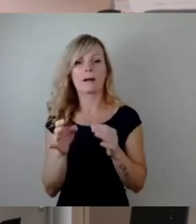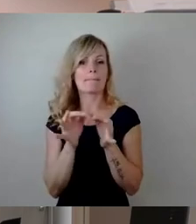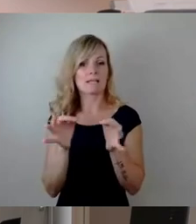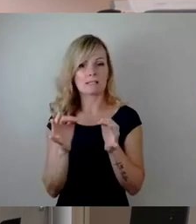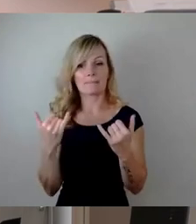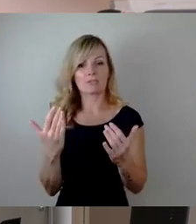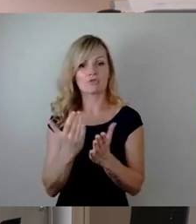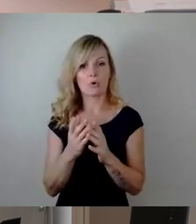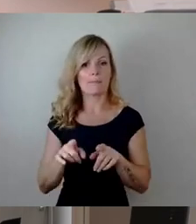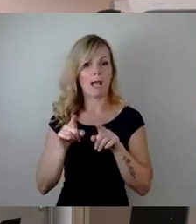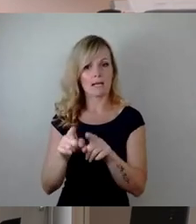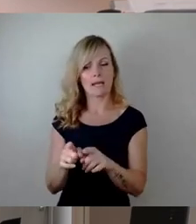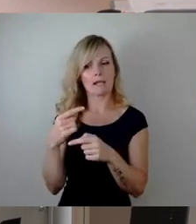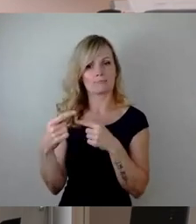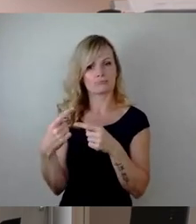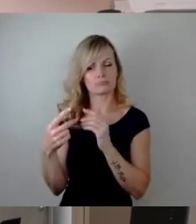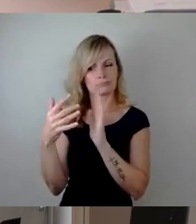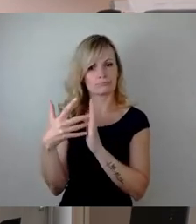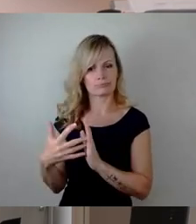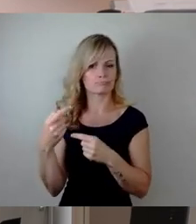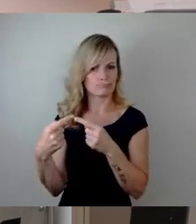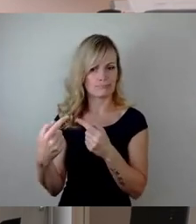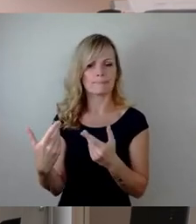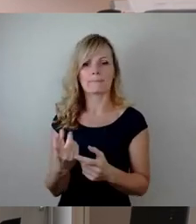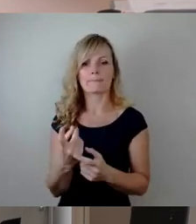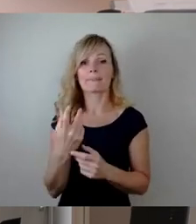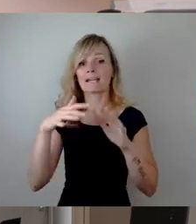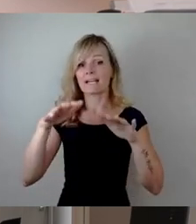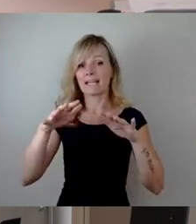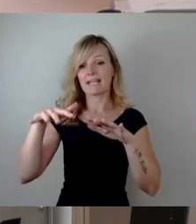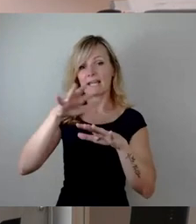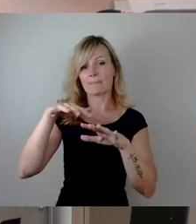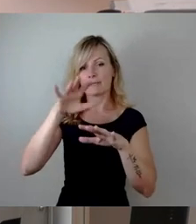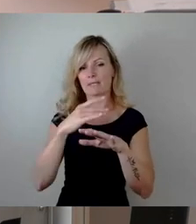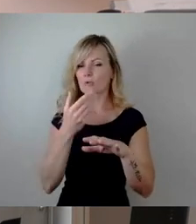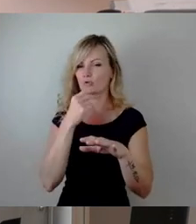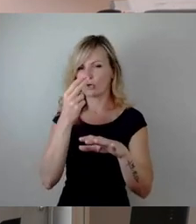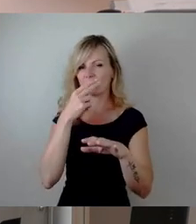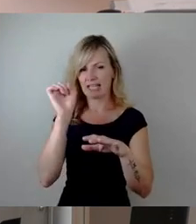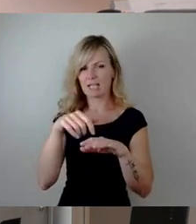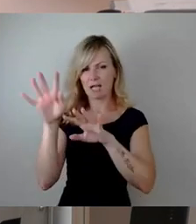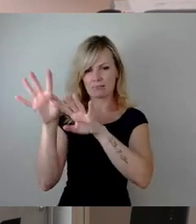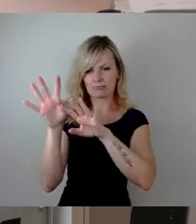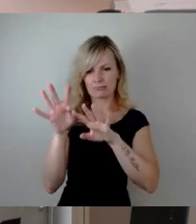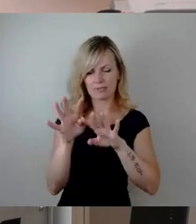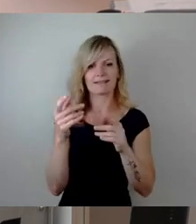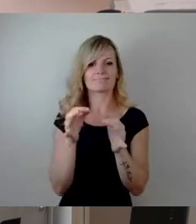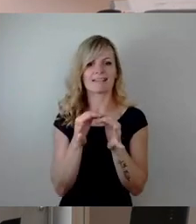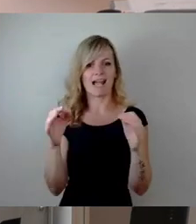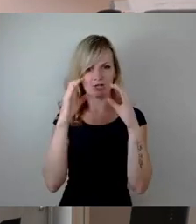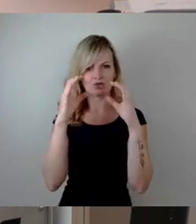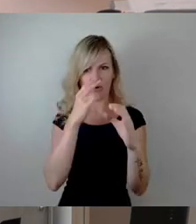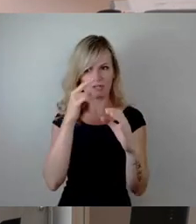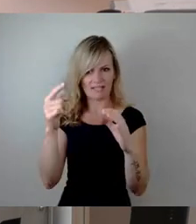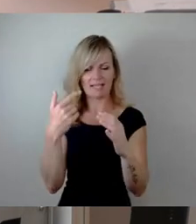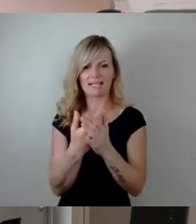Das Regengebiet, was Sie alle schön verfolgen können in der Tagesschau, die Modelle haben sich alle